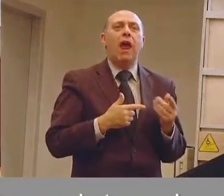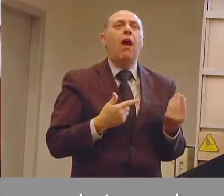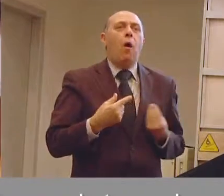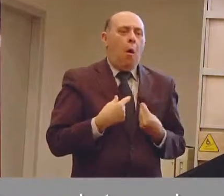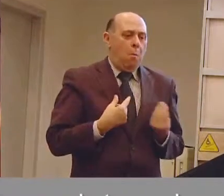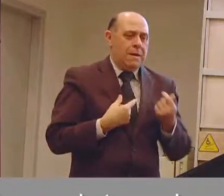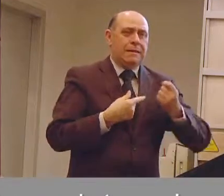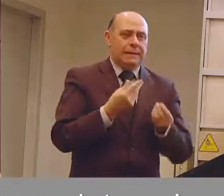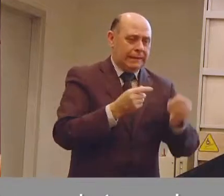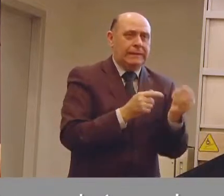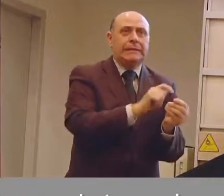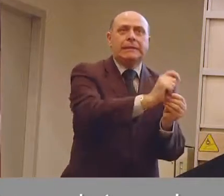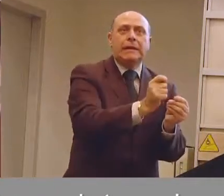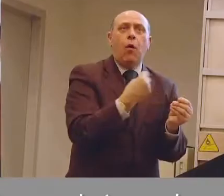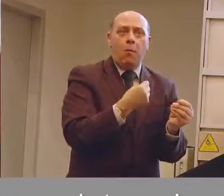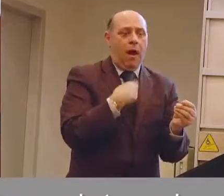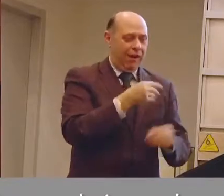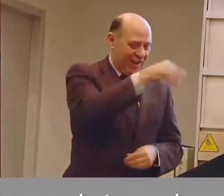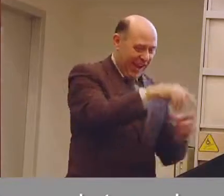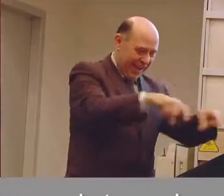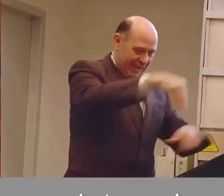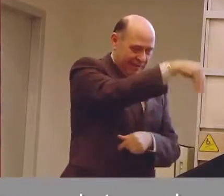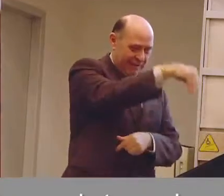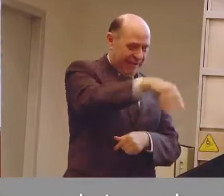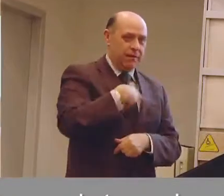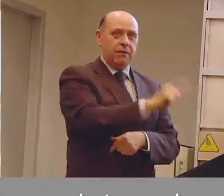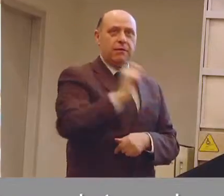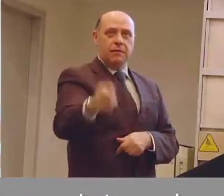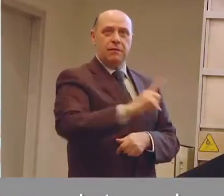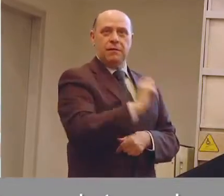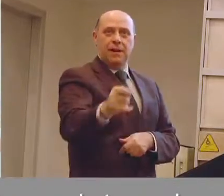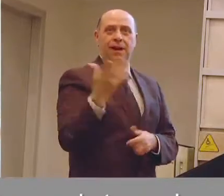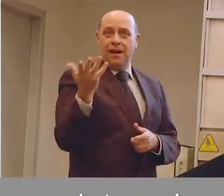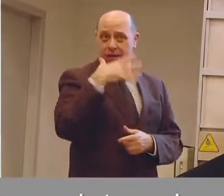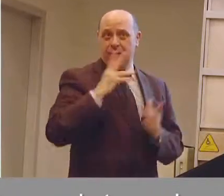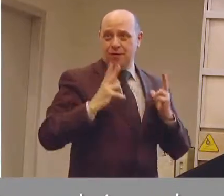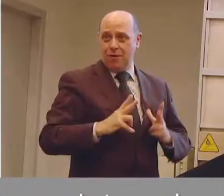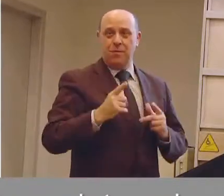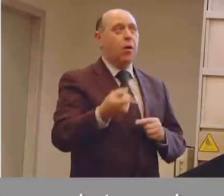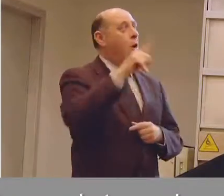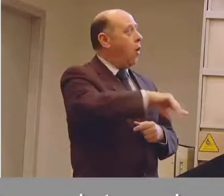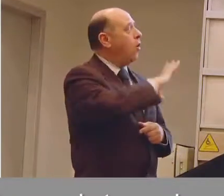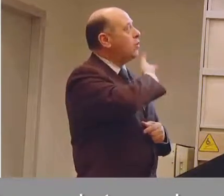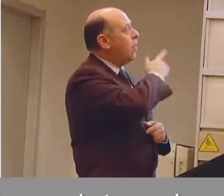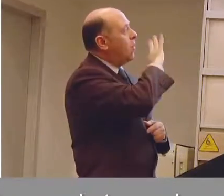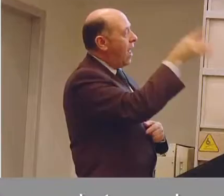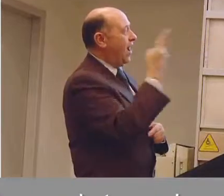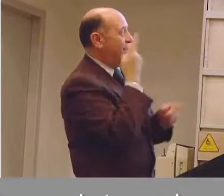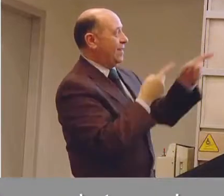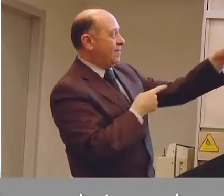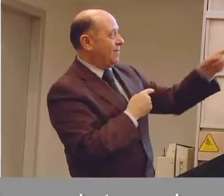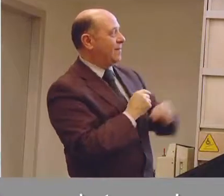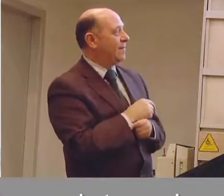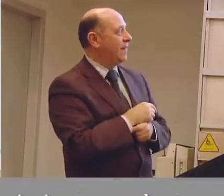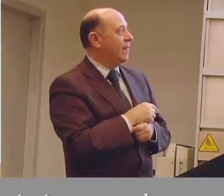E poi ci sono anche questi aspetti, questi aspetti come quello che vedete nel filmato in collaborazione con Giuseppe che è questo nostro